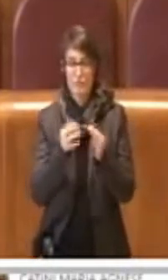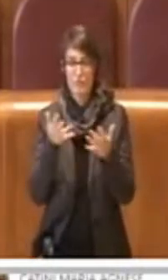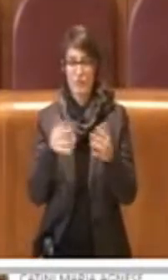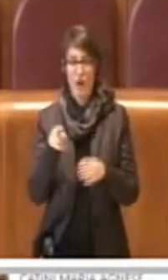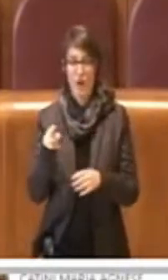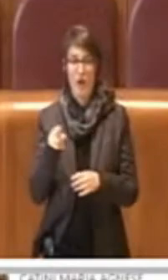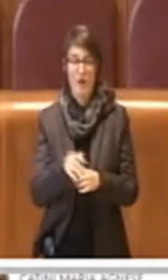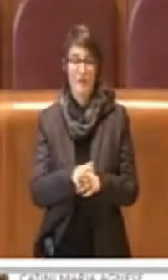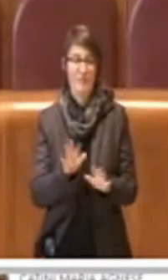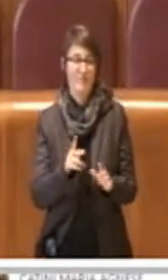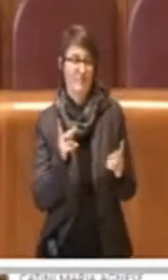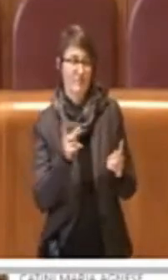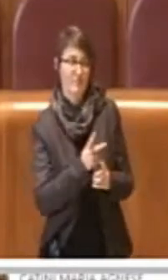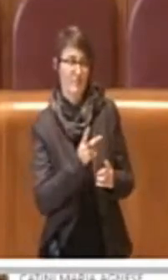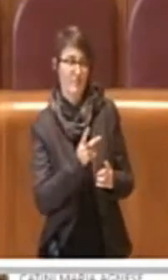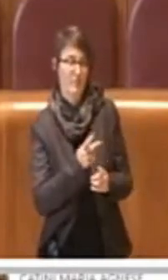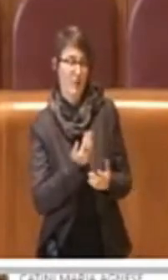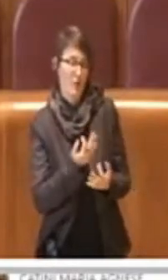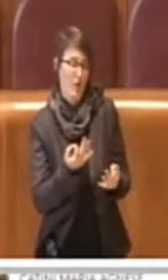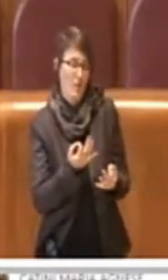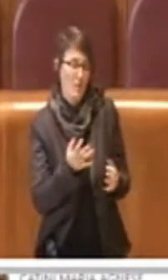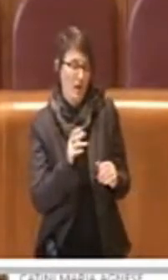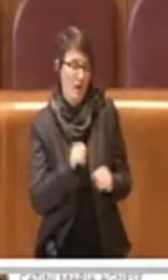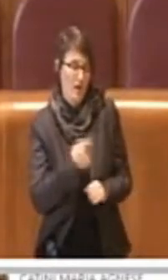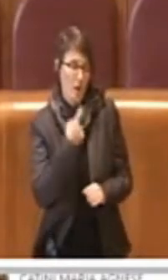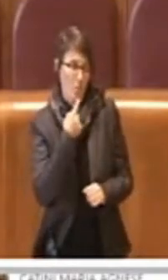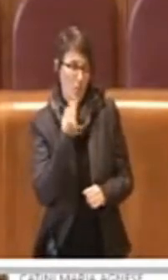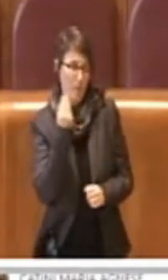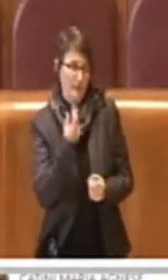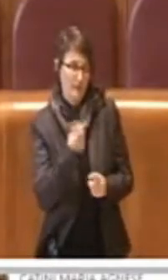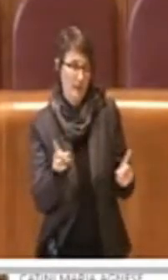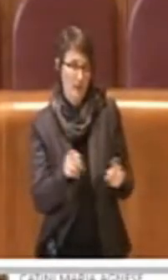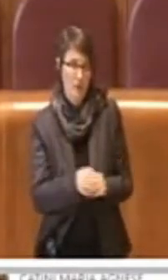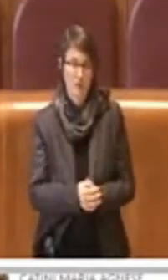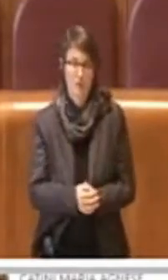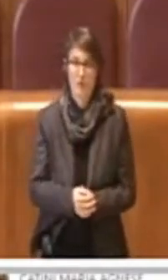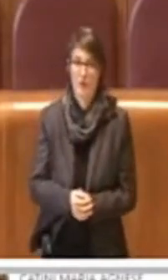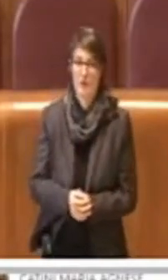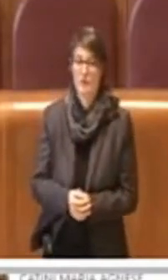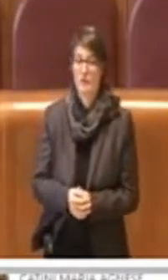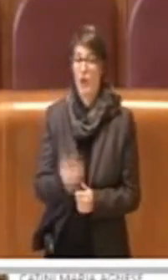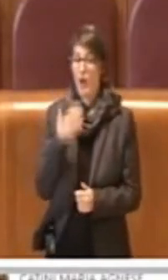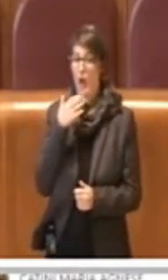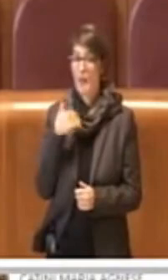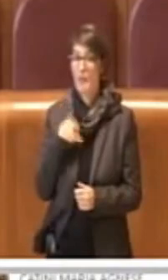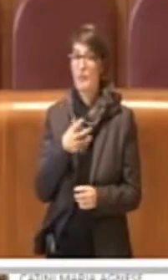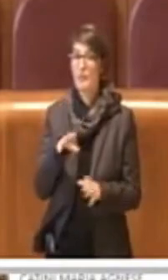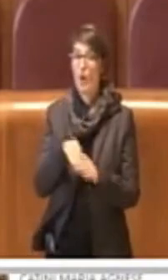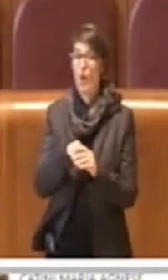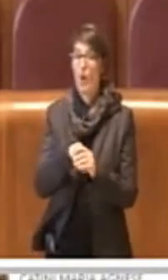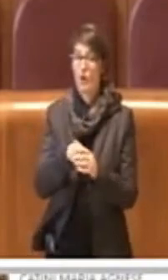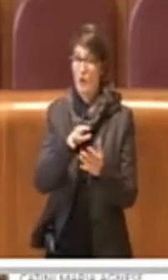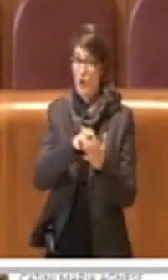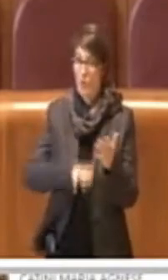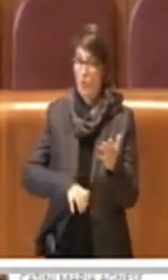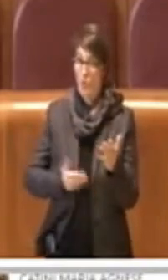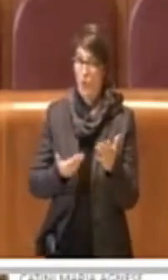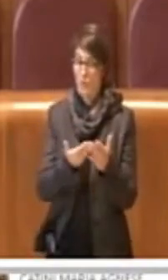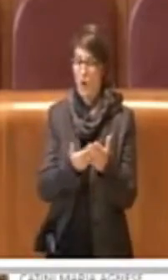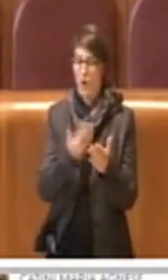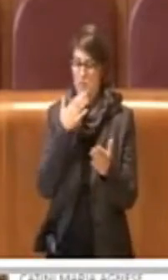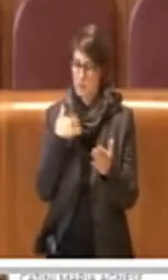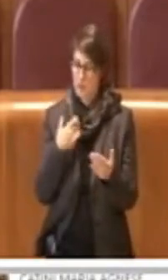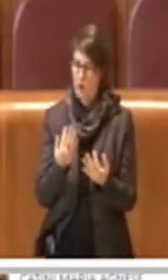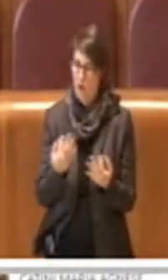mi sembra opportuna la precisazione rispetto a quello che è invece il contenuto della mozione, che trovo corretto, perché